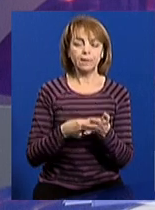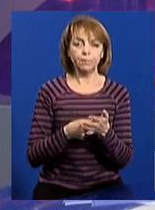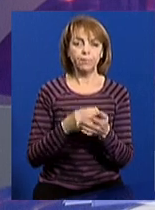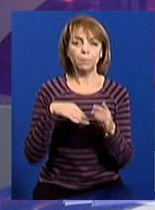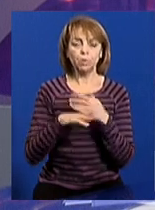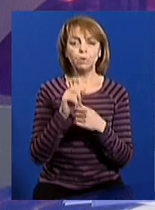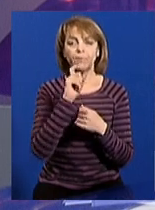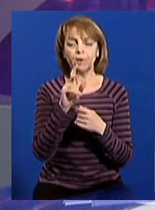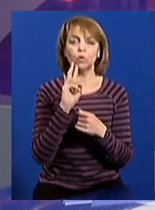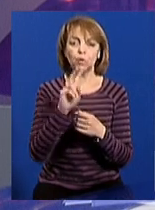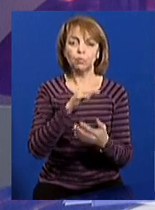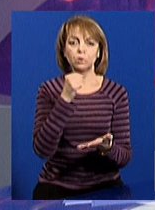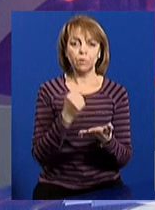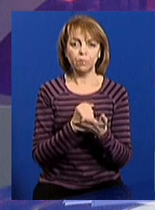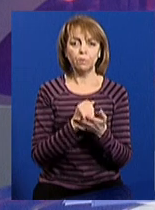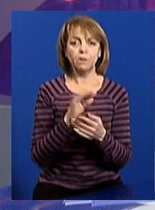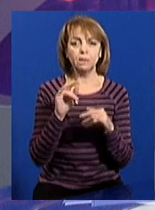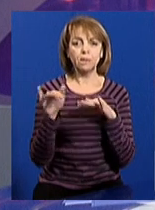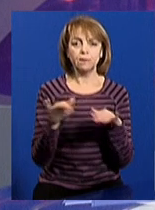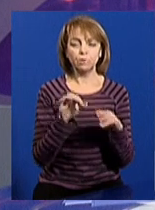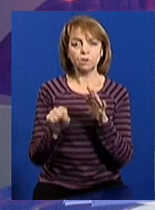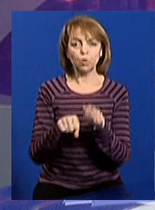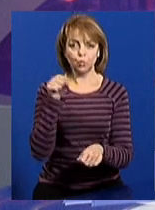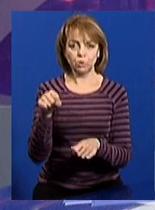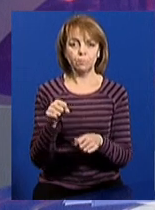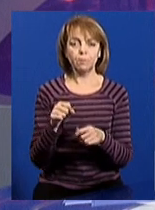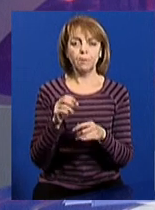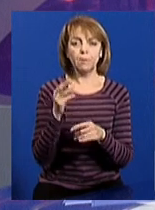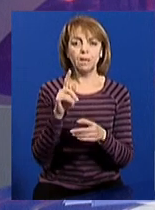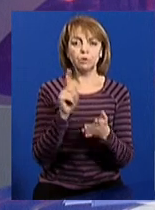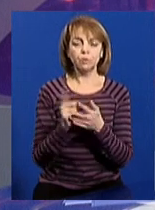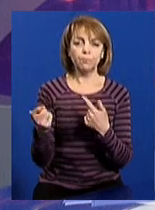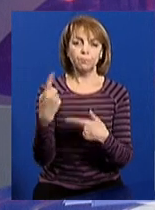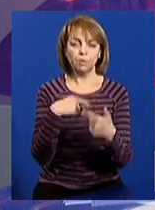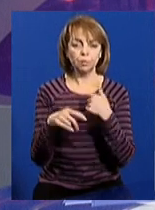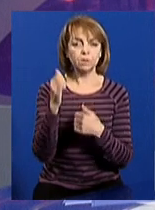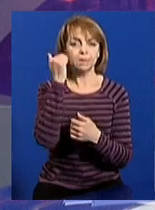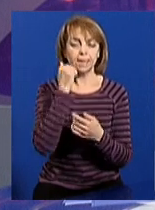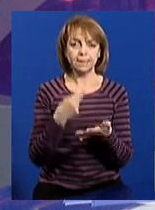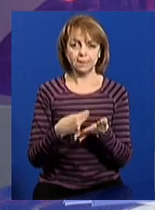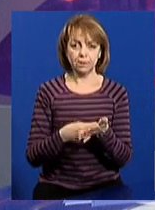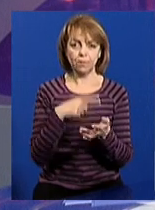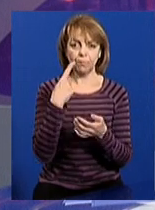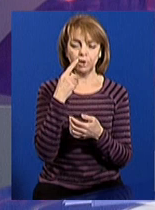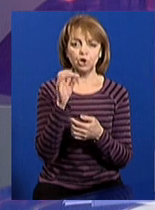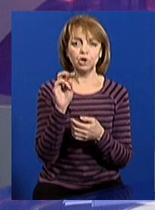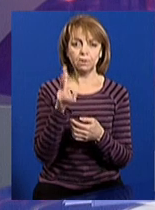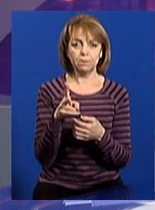трамваях та тролейбусах встановлені та діють із порушеннями. Мерія має повернути стару ціну, говорить Черняк,